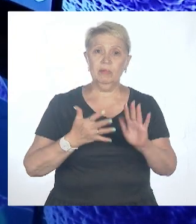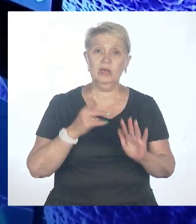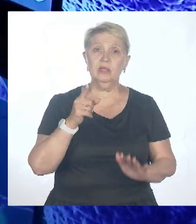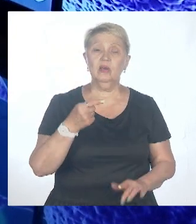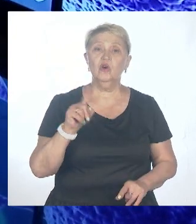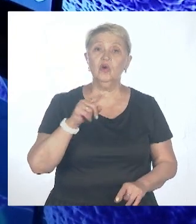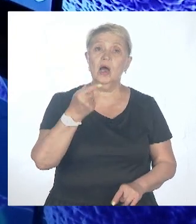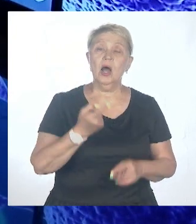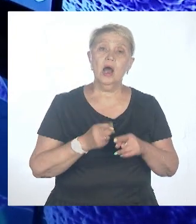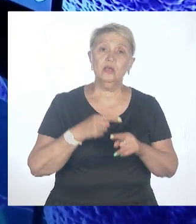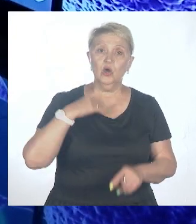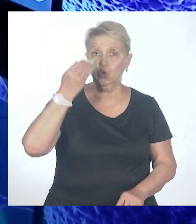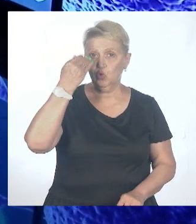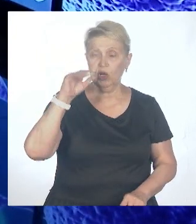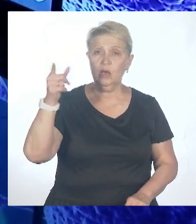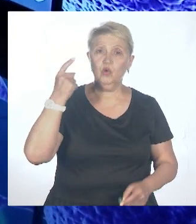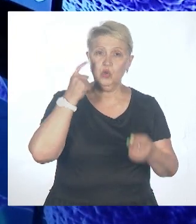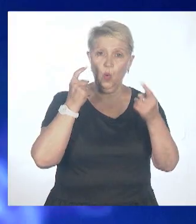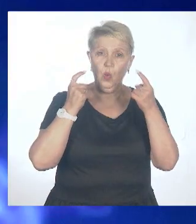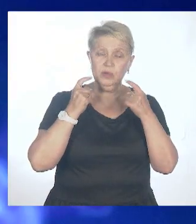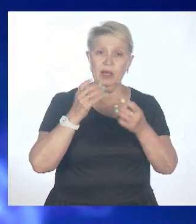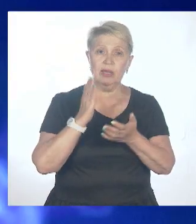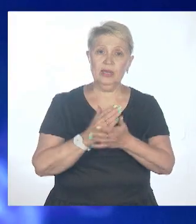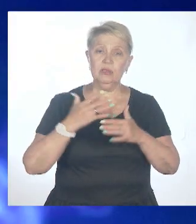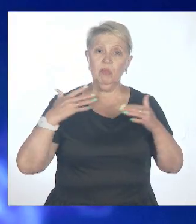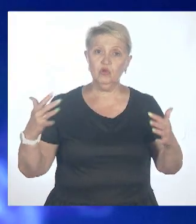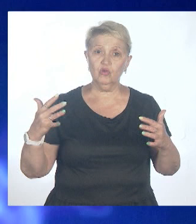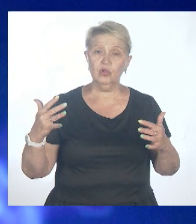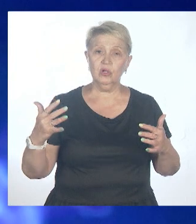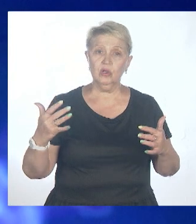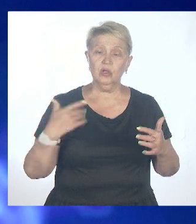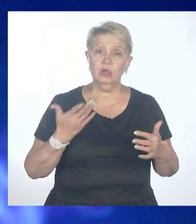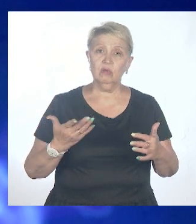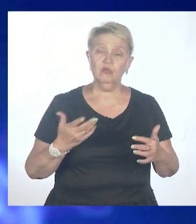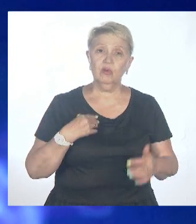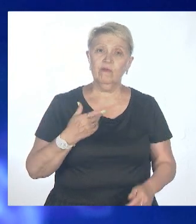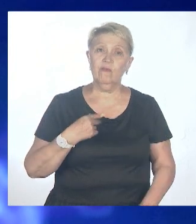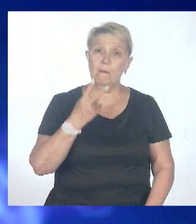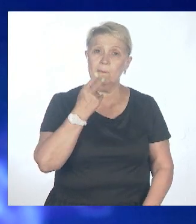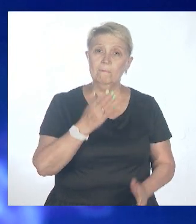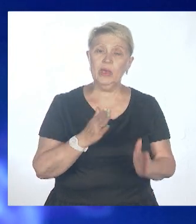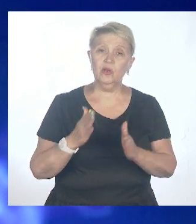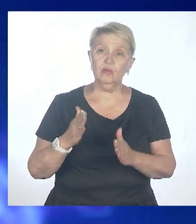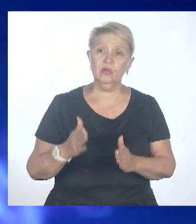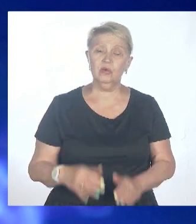то есть, не наша с вами, есть большой шанс, что она пандемийным потенциалом не обзаведется.